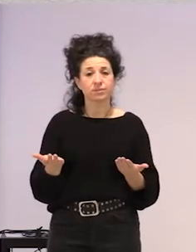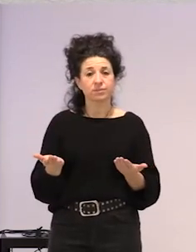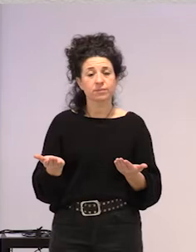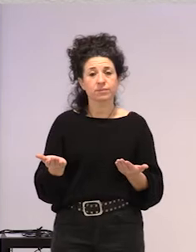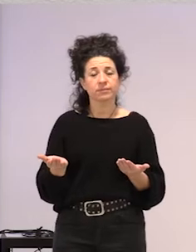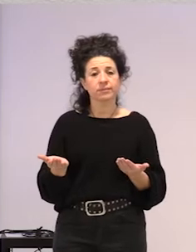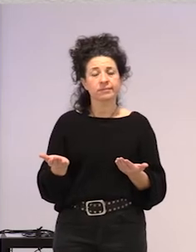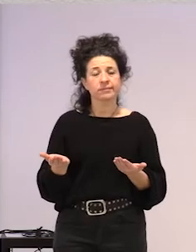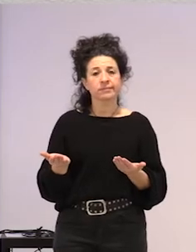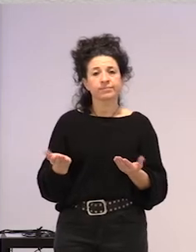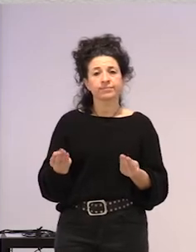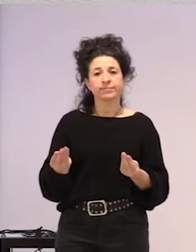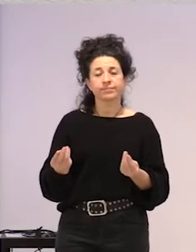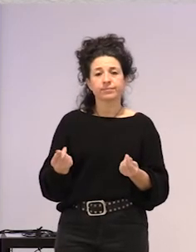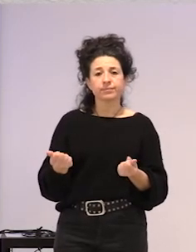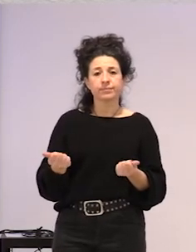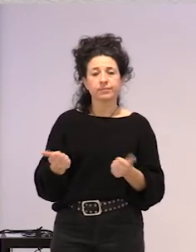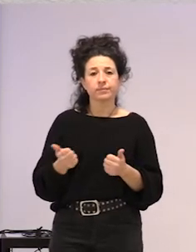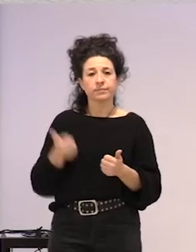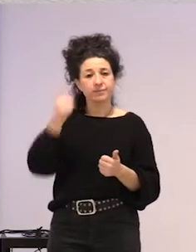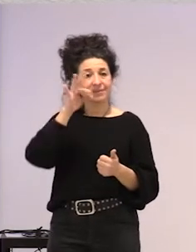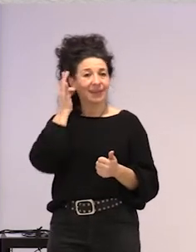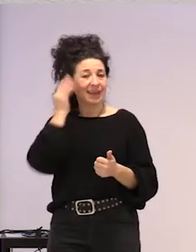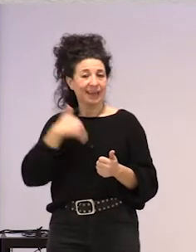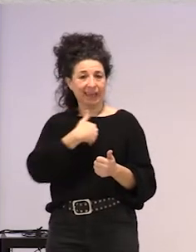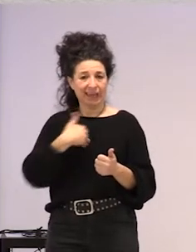ba, nolabait, generoaldagaia azgain,